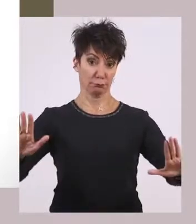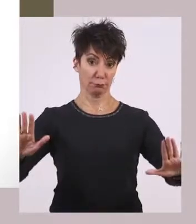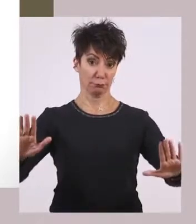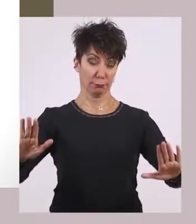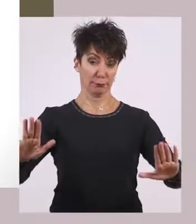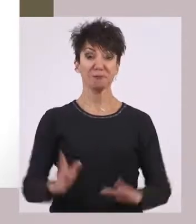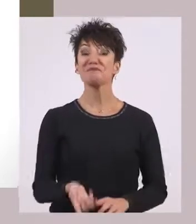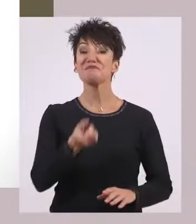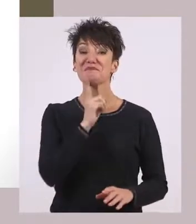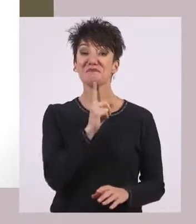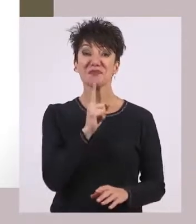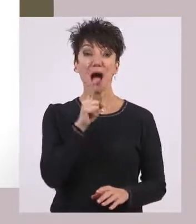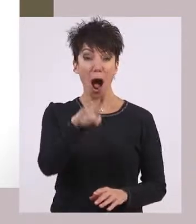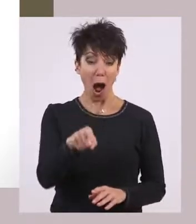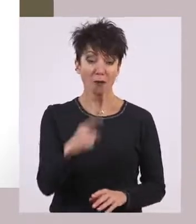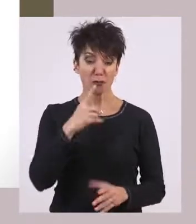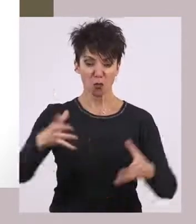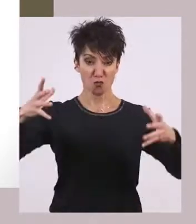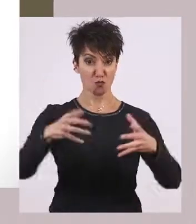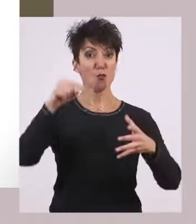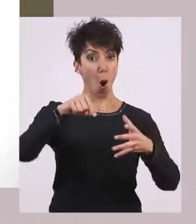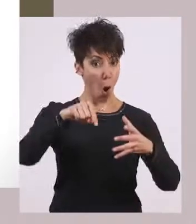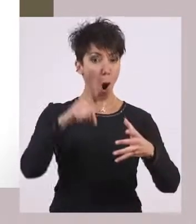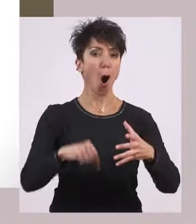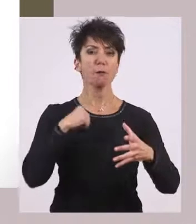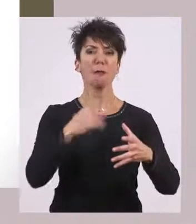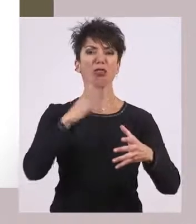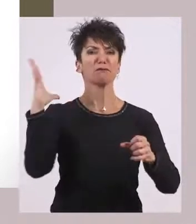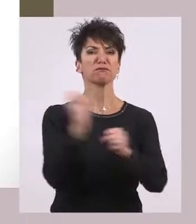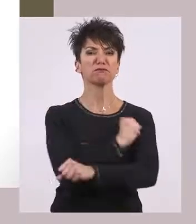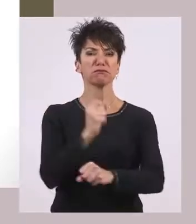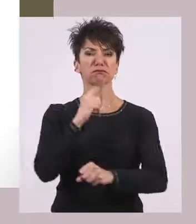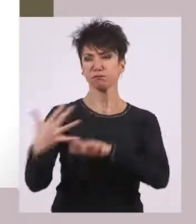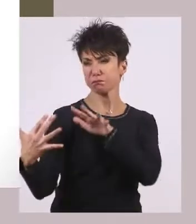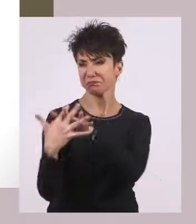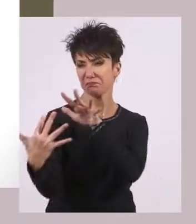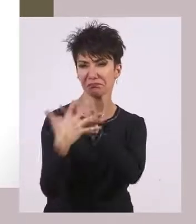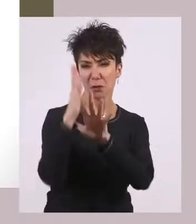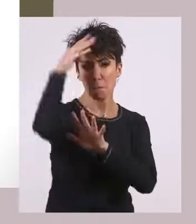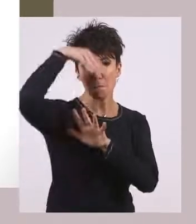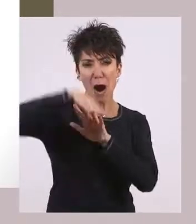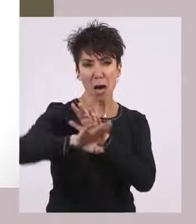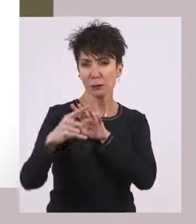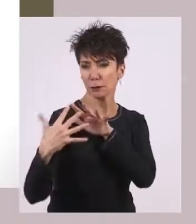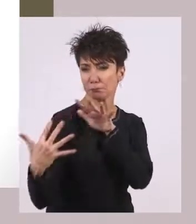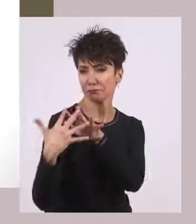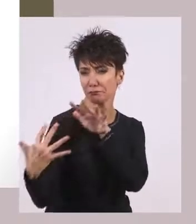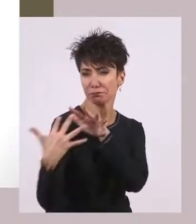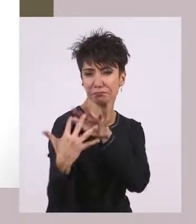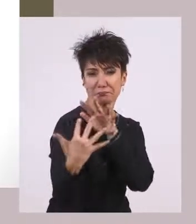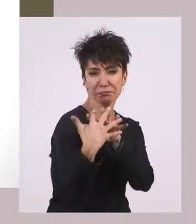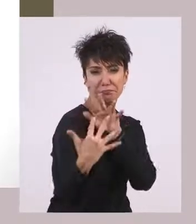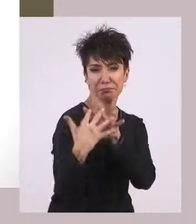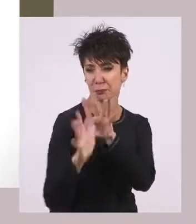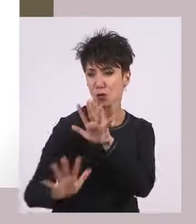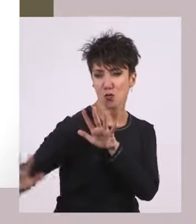Αυτή τη θέση θα τη στηρίξει αργότερα τόσο στους περσικούς πολέμους απέναντι στη